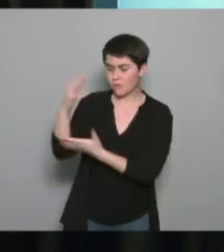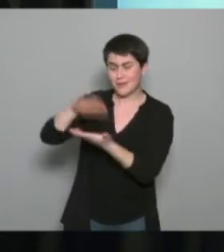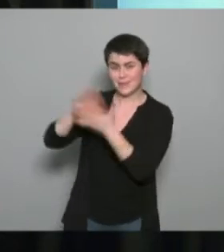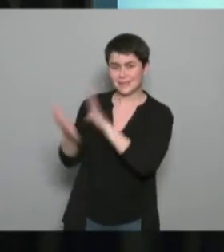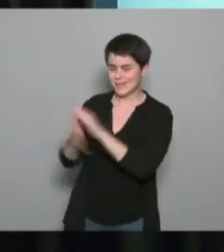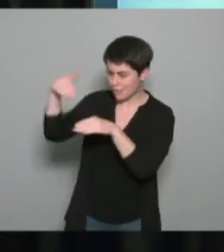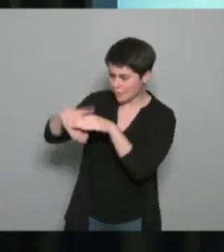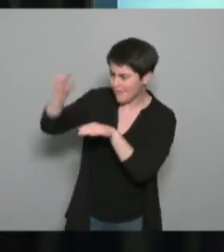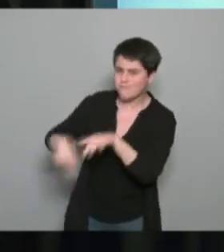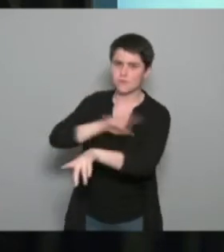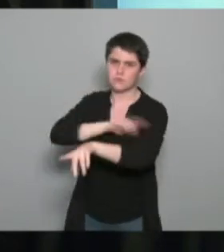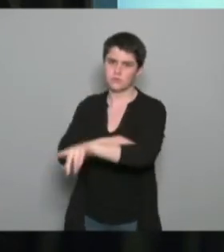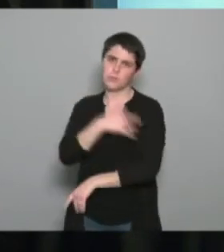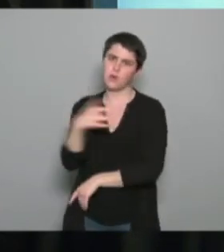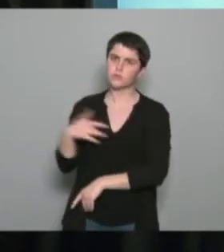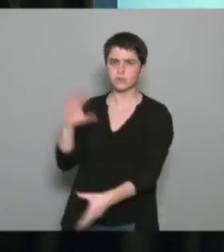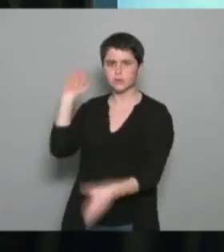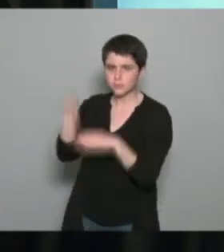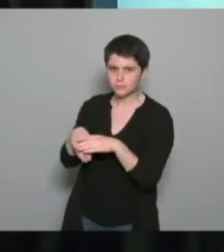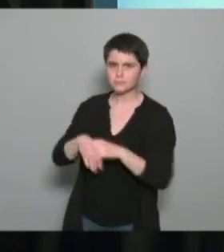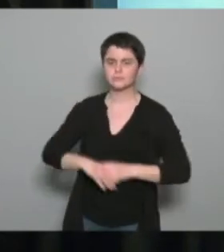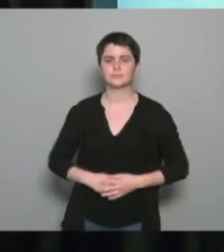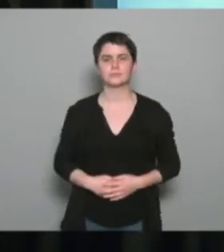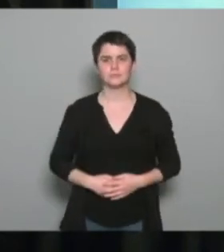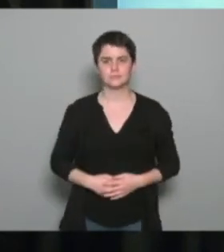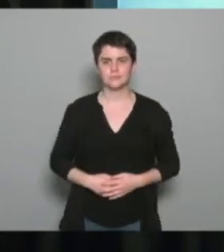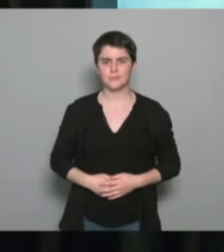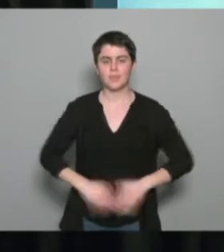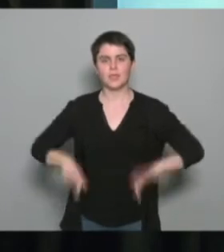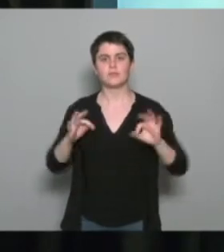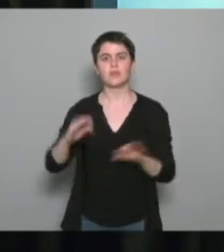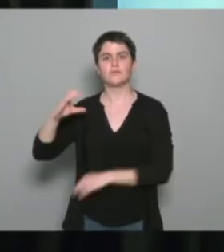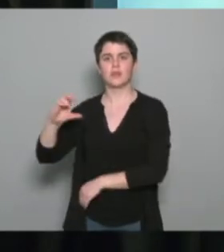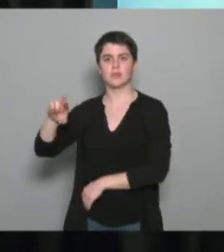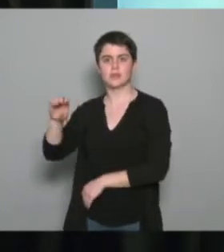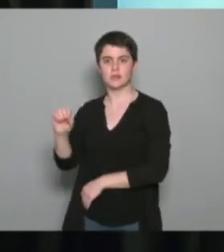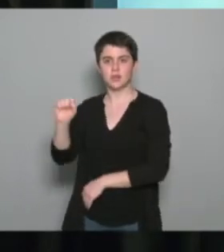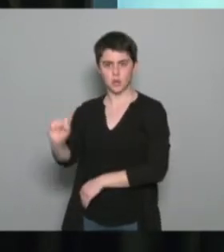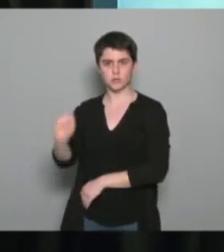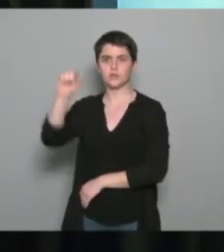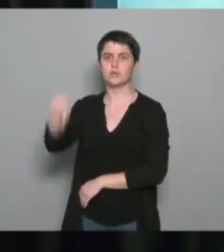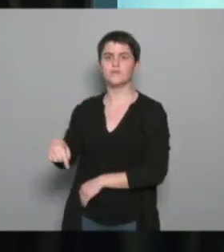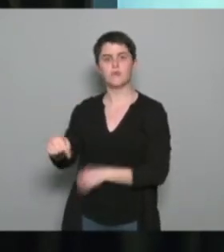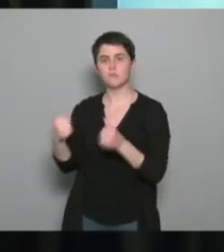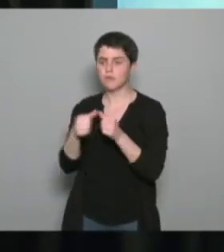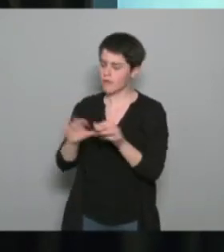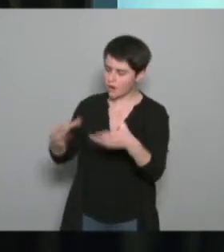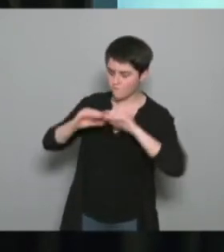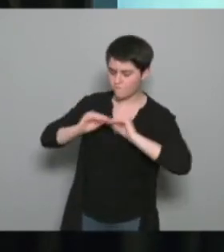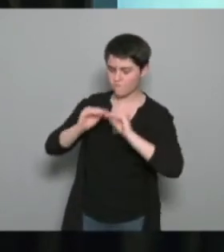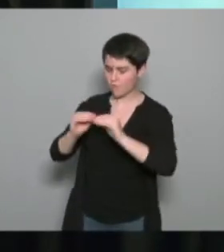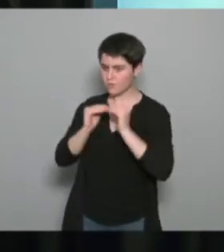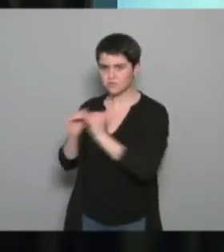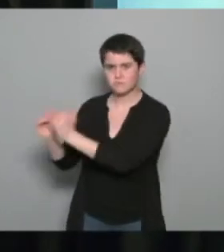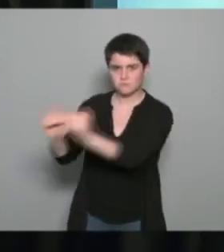et on doit à travers ça au niveau du CROSS coordonner une formation sur la thématique